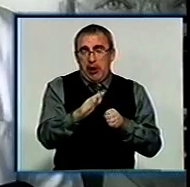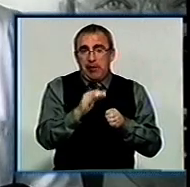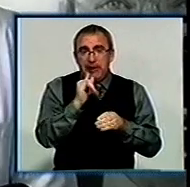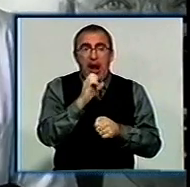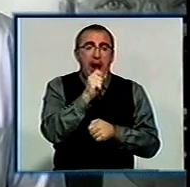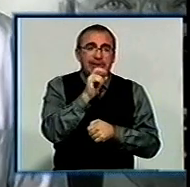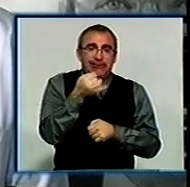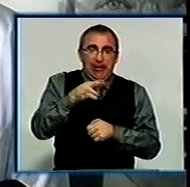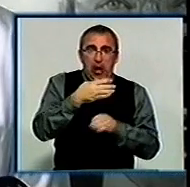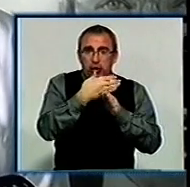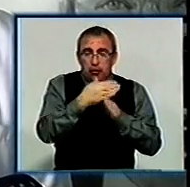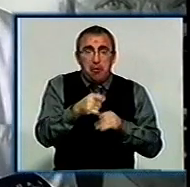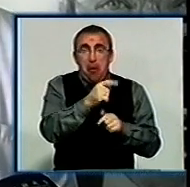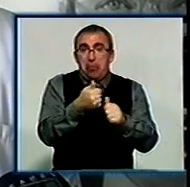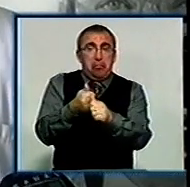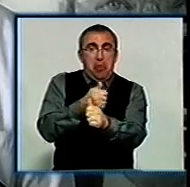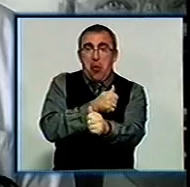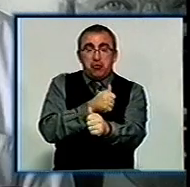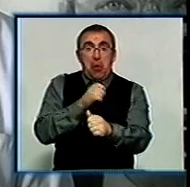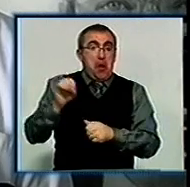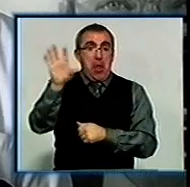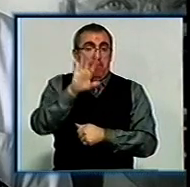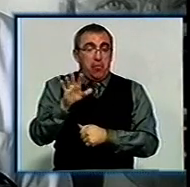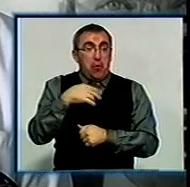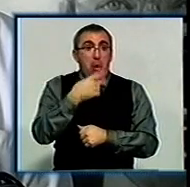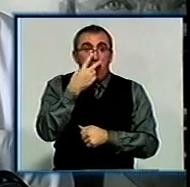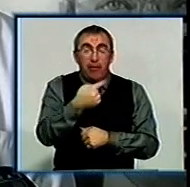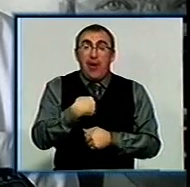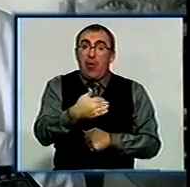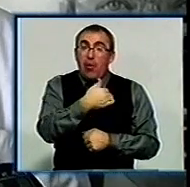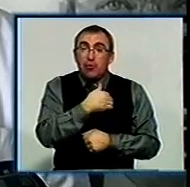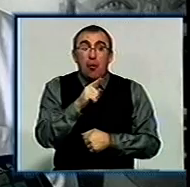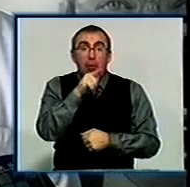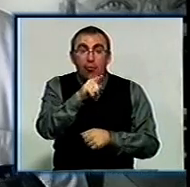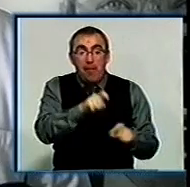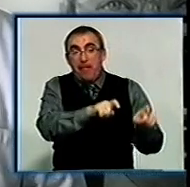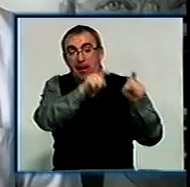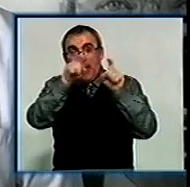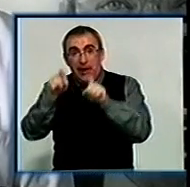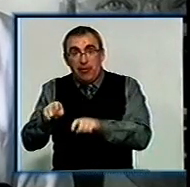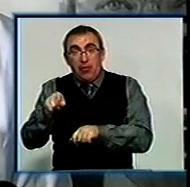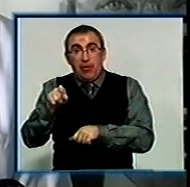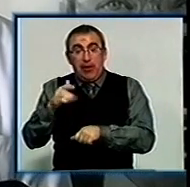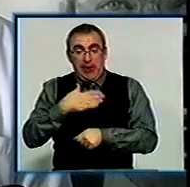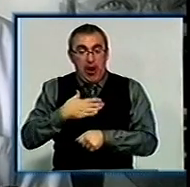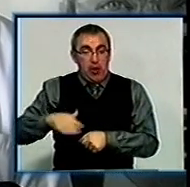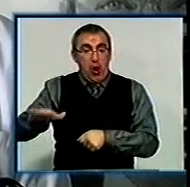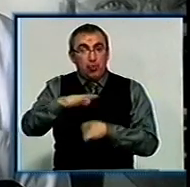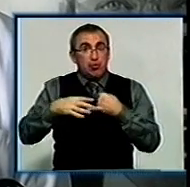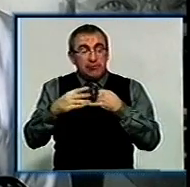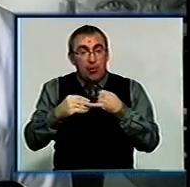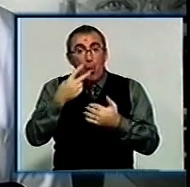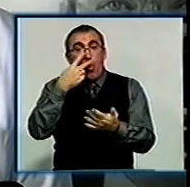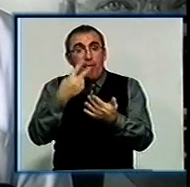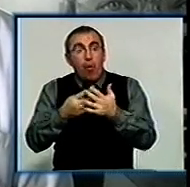азіатська частина, вона не відстає від тієї Європи. Те, що я бачив, мені б хотілося, щоб воно перенеслося, во-первых, на нашу землю, щоб